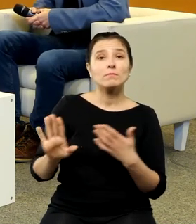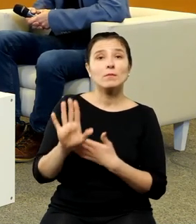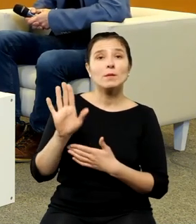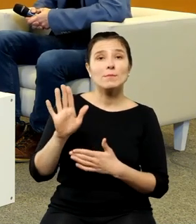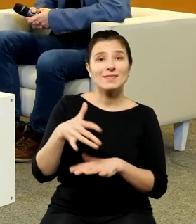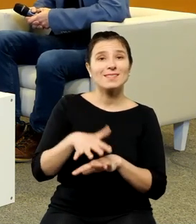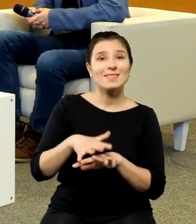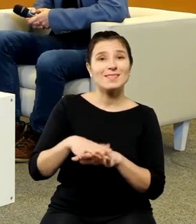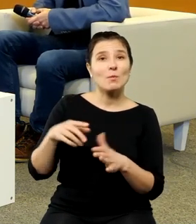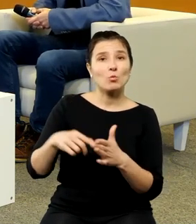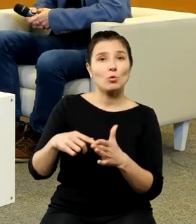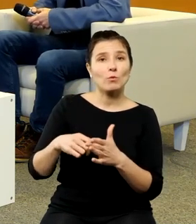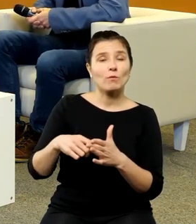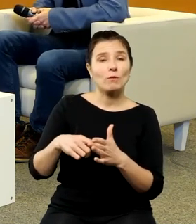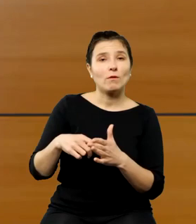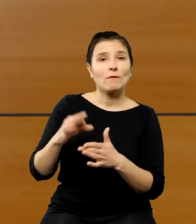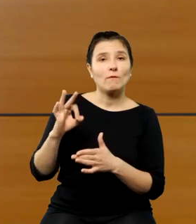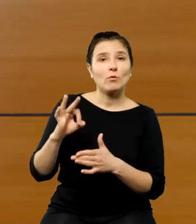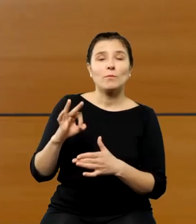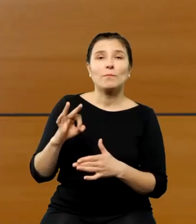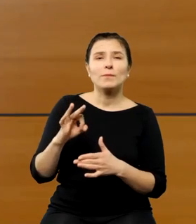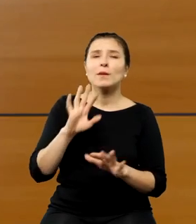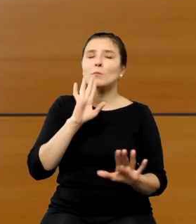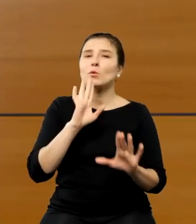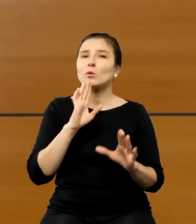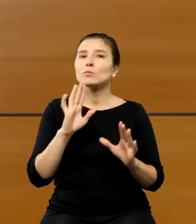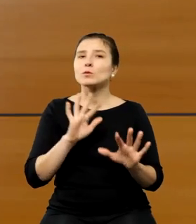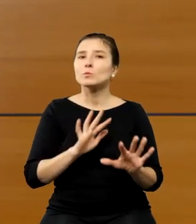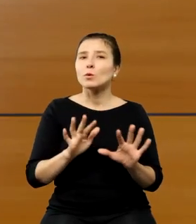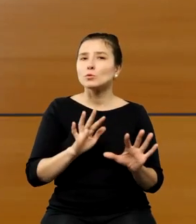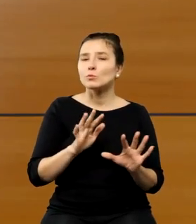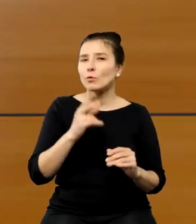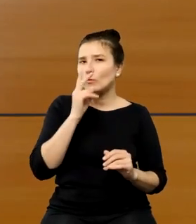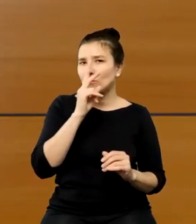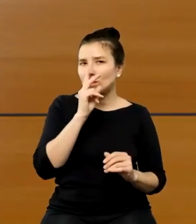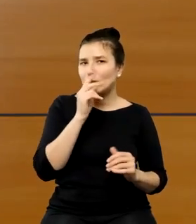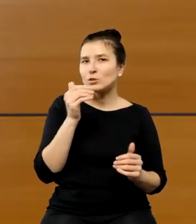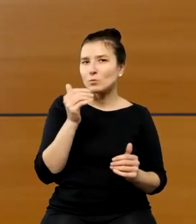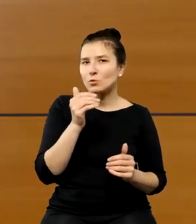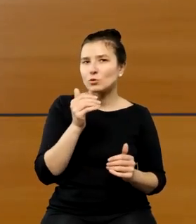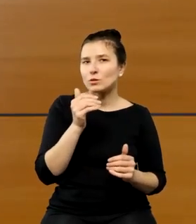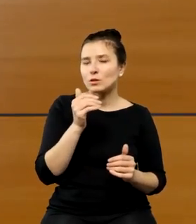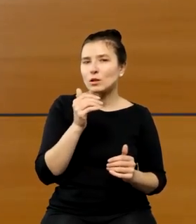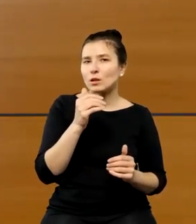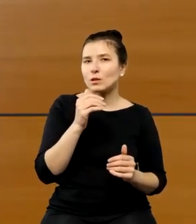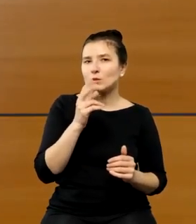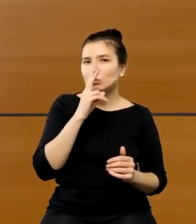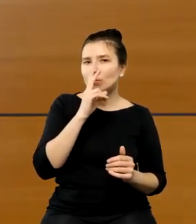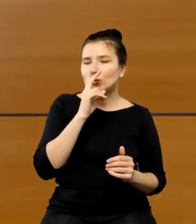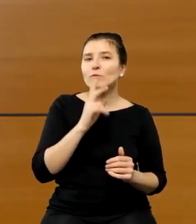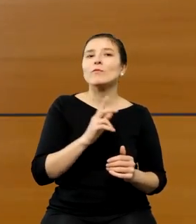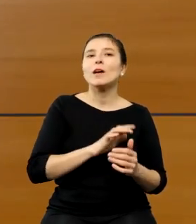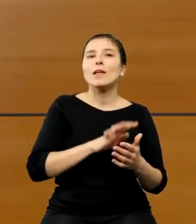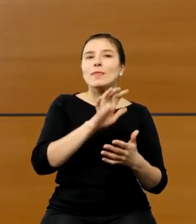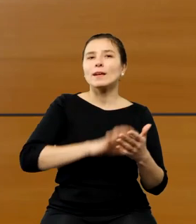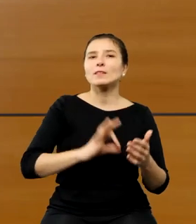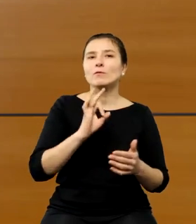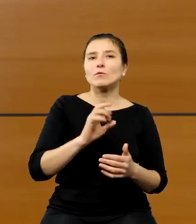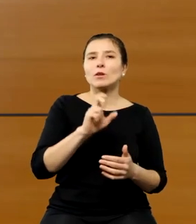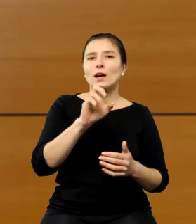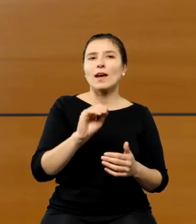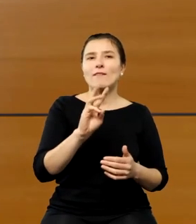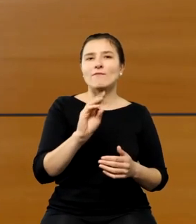systemu i w podobny sposób pojawia się to w utworach Jana Heweliusza na stronach